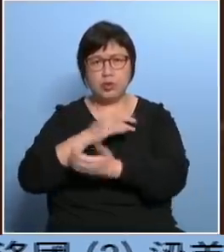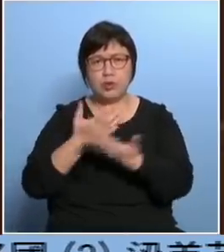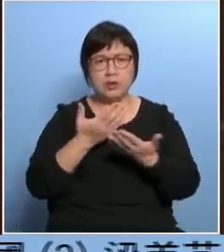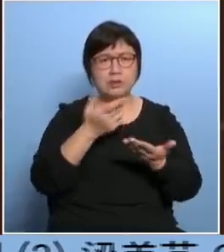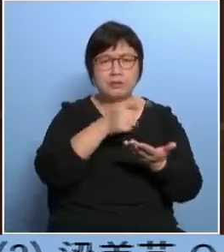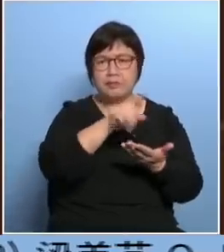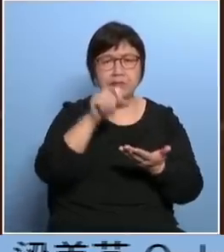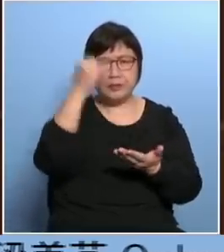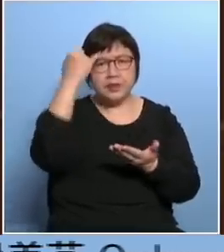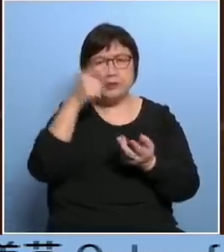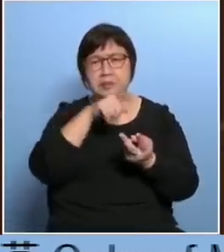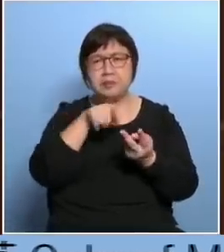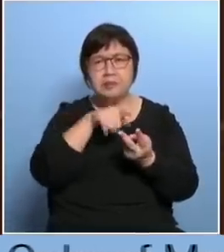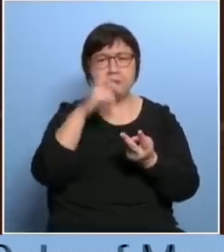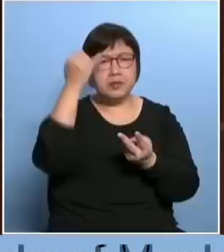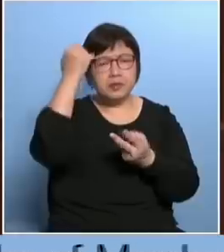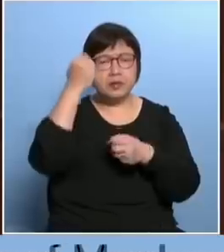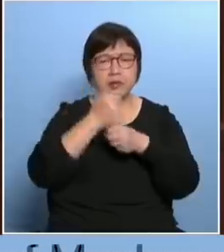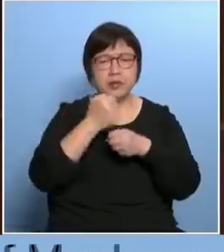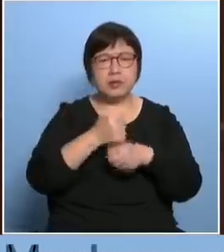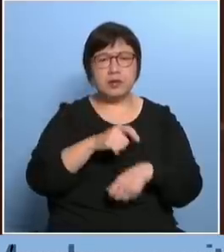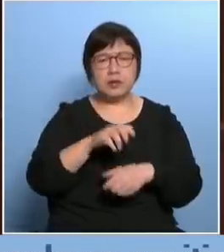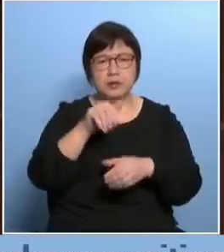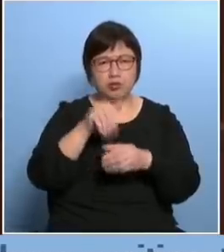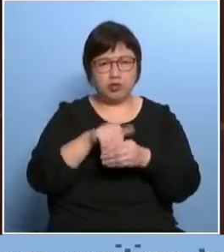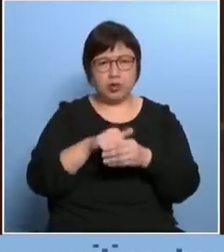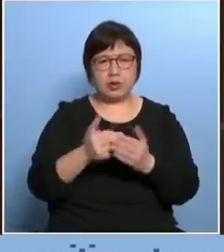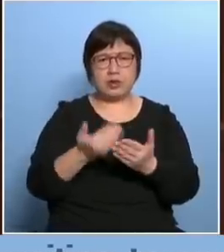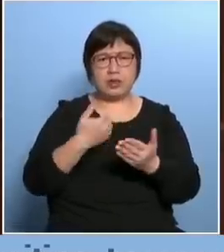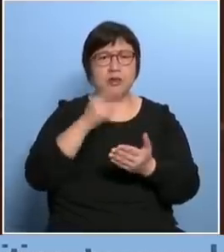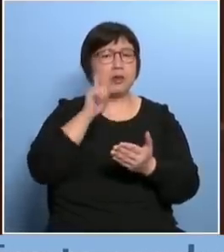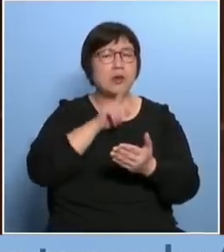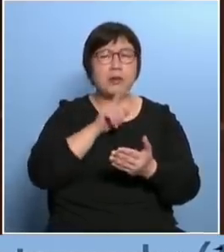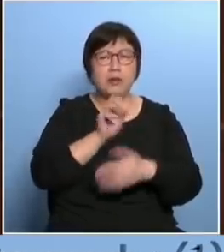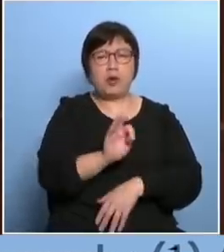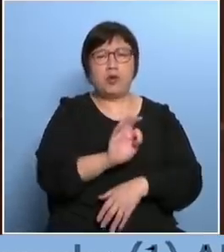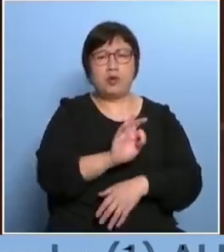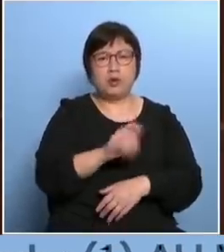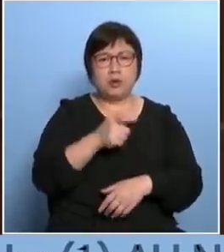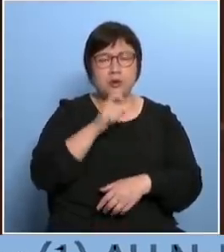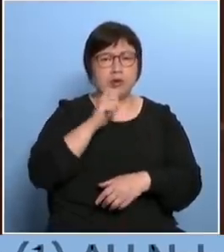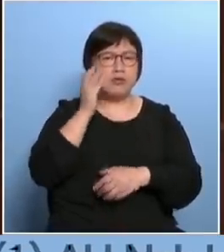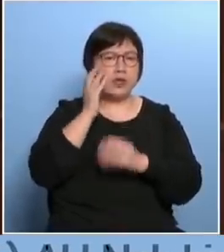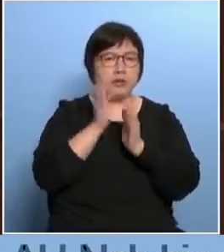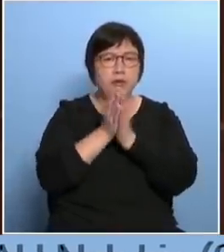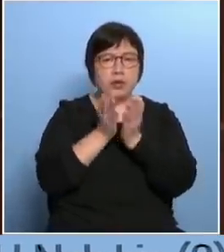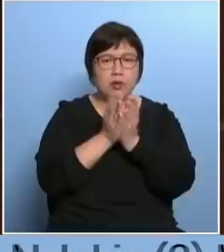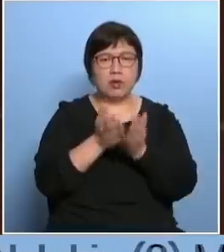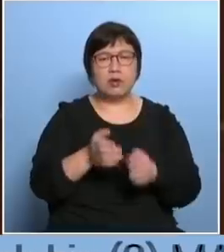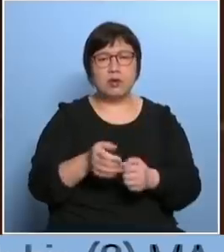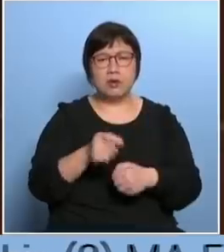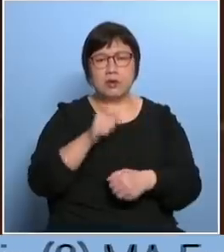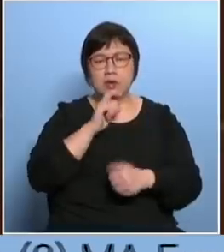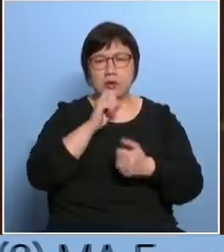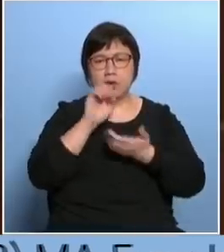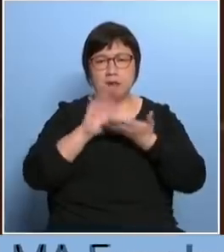总之是有个人做在区选前几天一个星期都没有应该弄了个Facebook弄了个面书